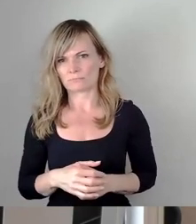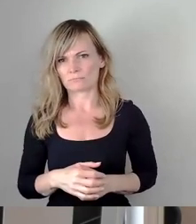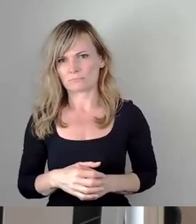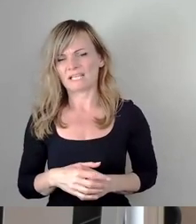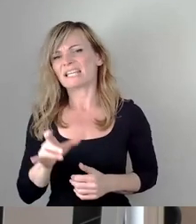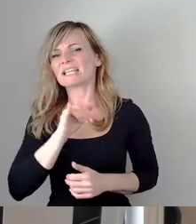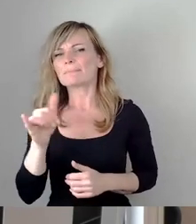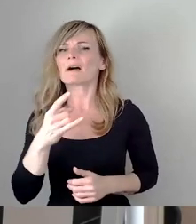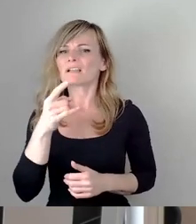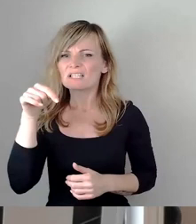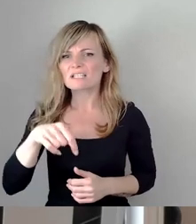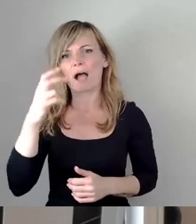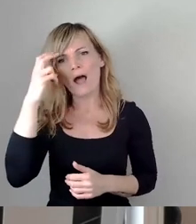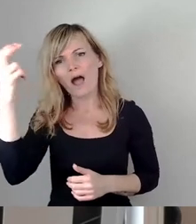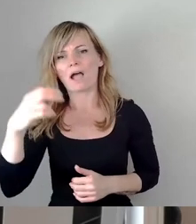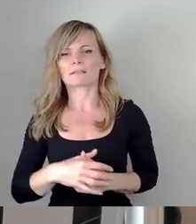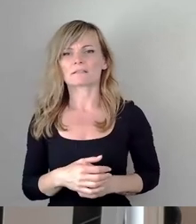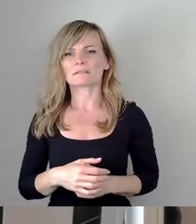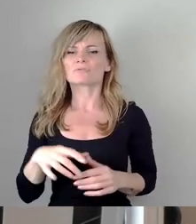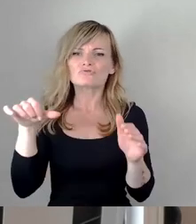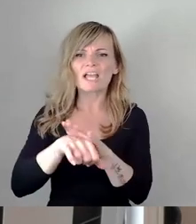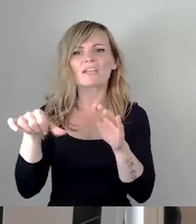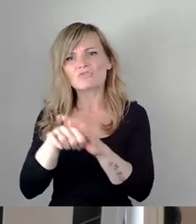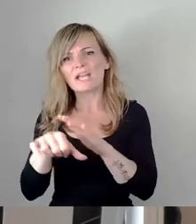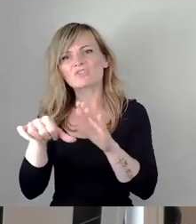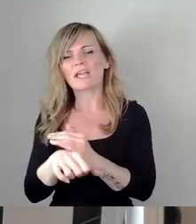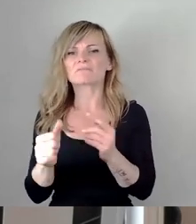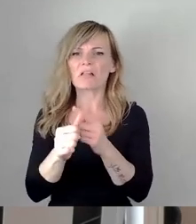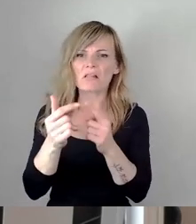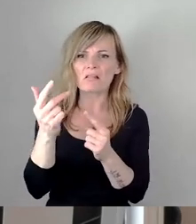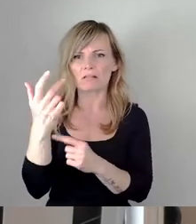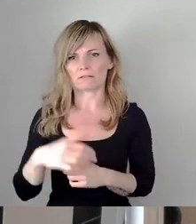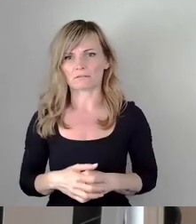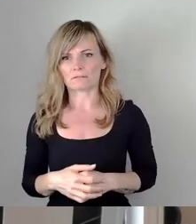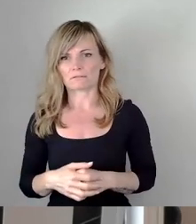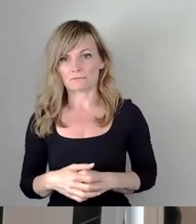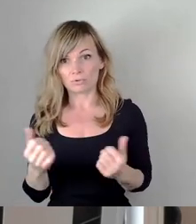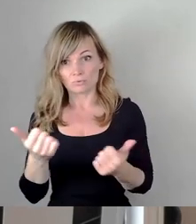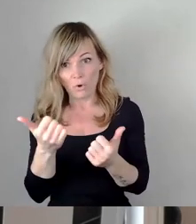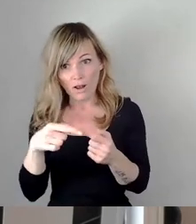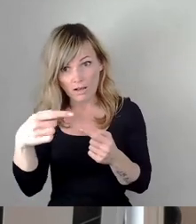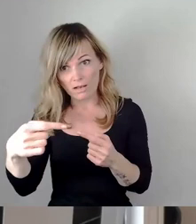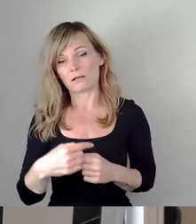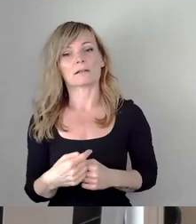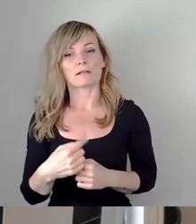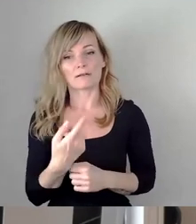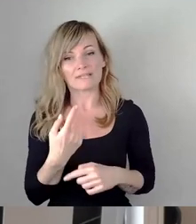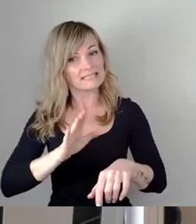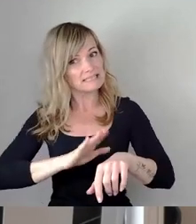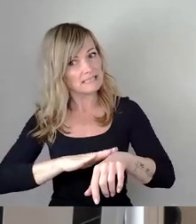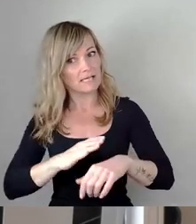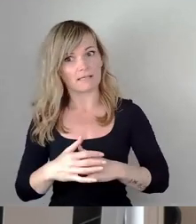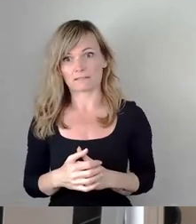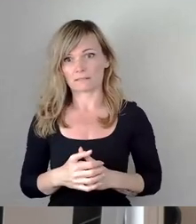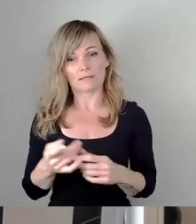gemacht wird. Das wird eine ganz tolle Sache. Wir haben Zeit und mit diesem Beschluss schaffen wir